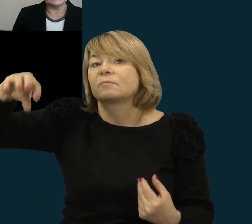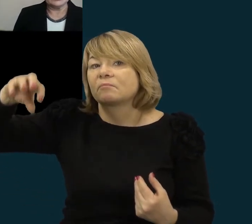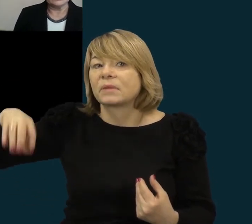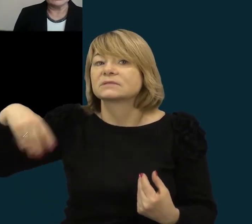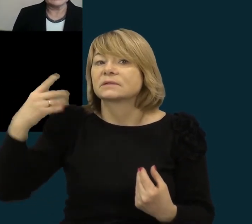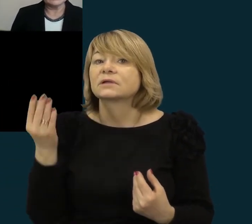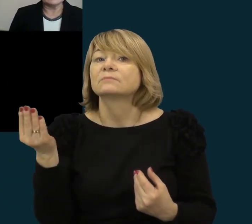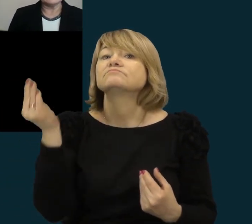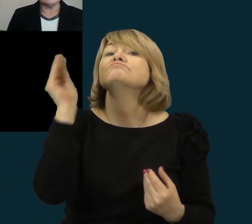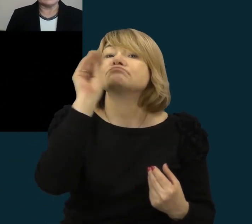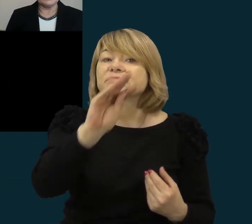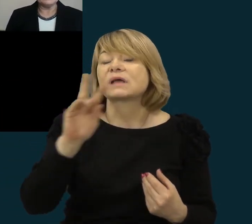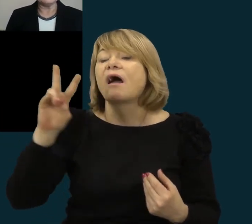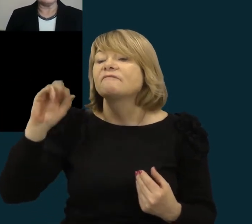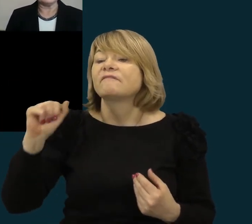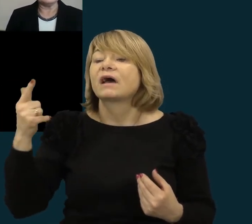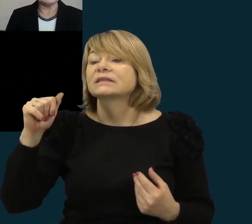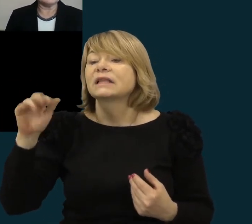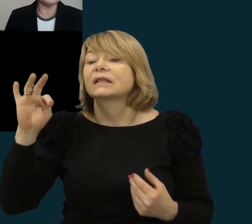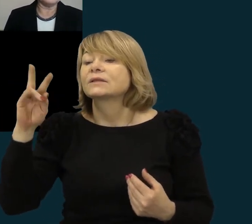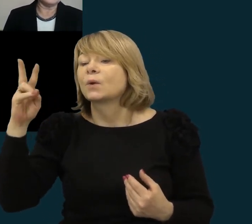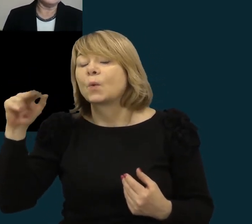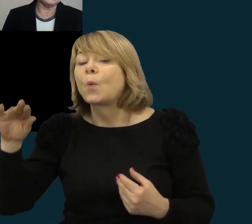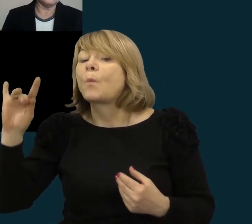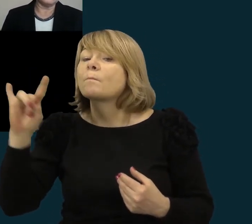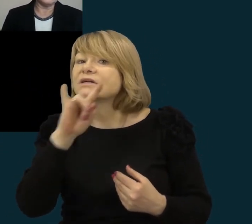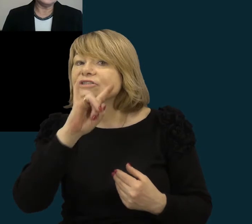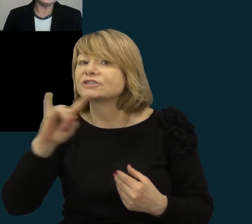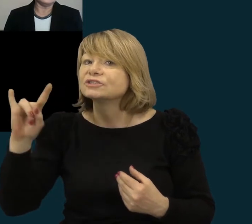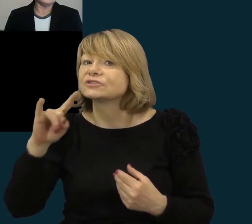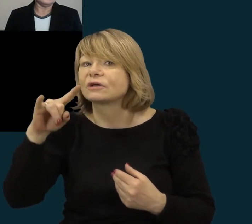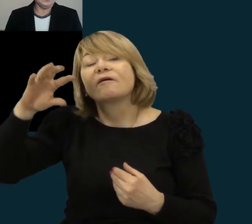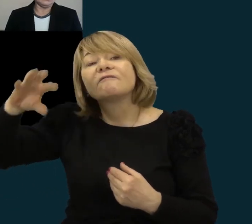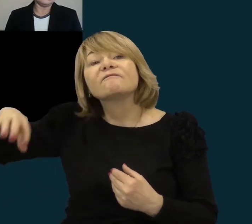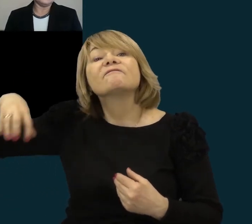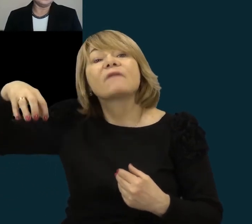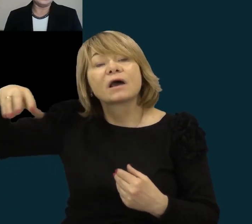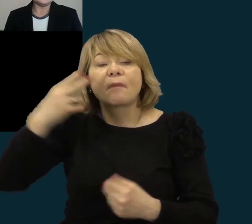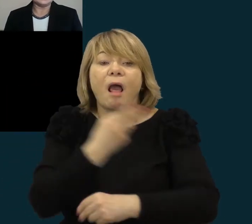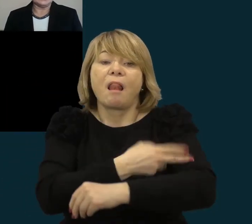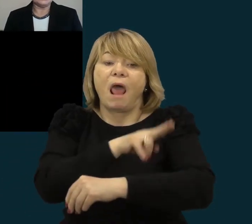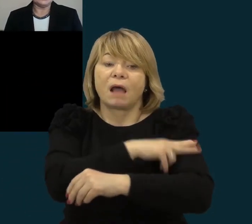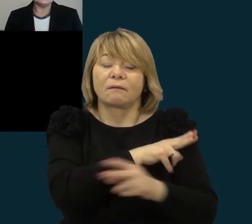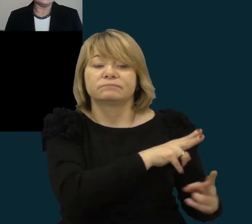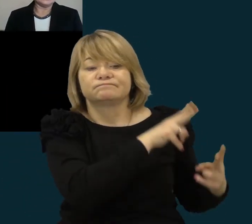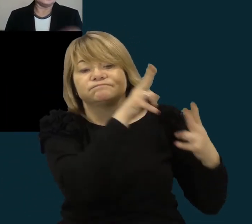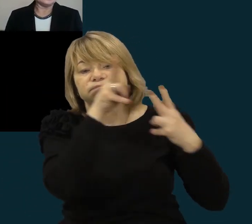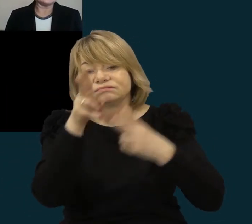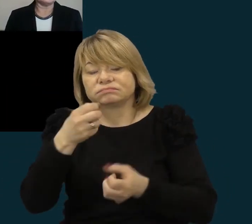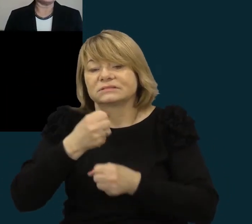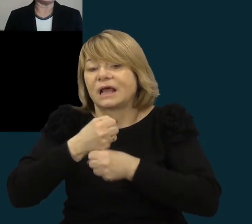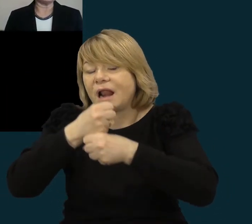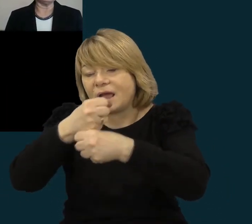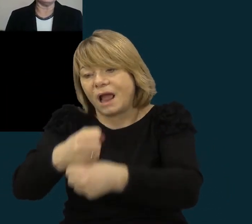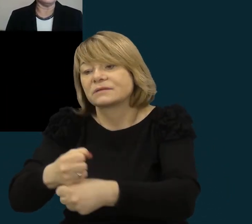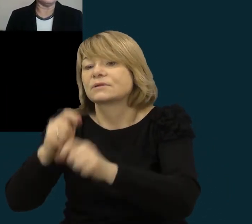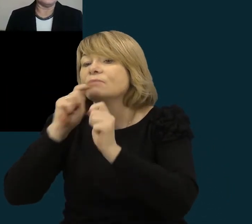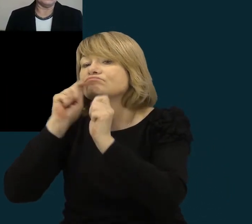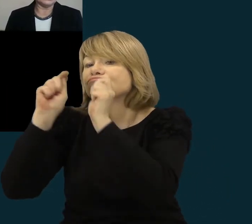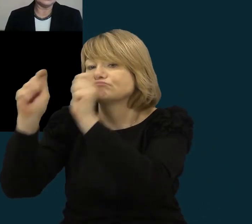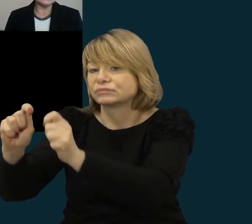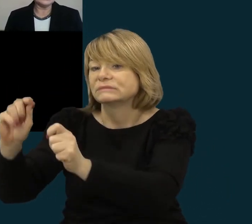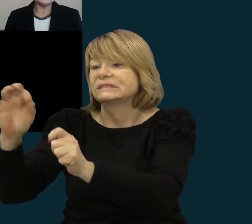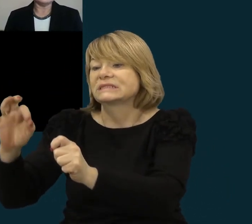bažnyčios varpa, kurį padovanojo Lenkų delegacija. Visenasis varpas buvo